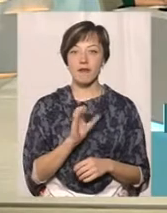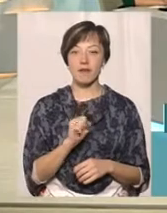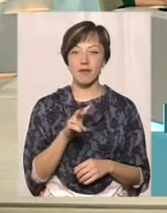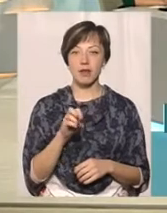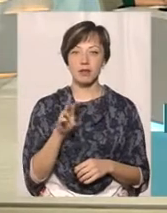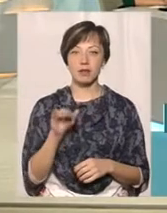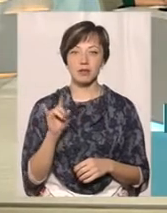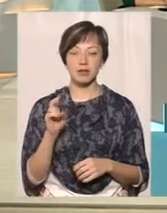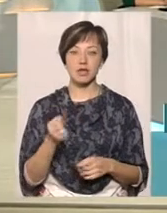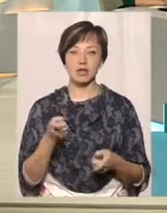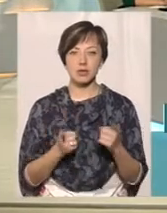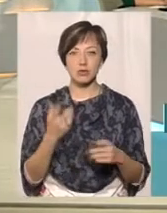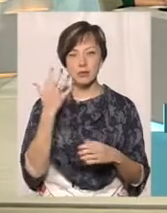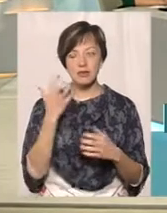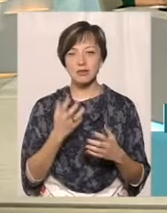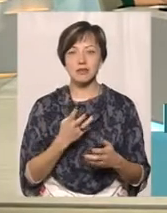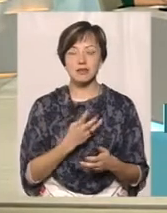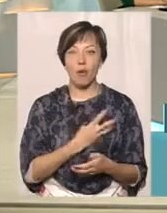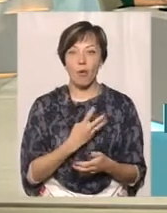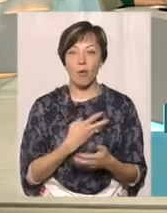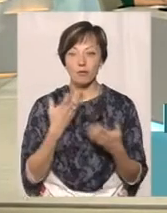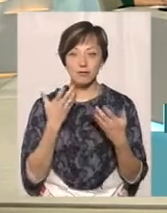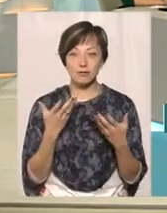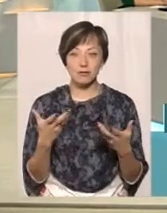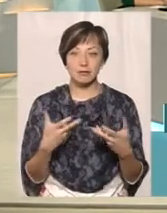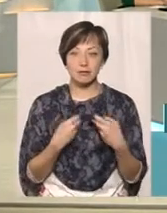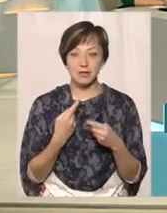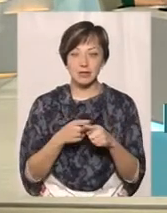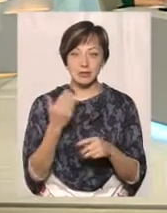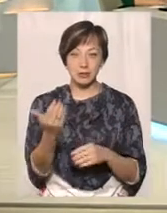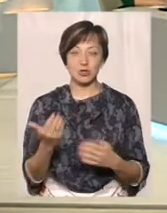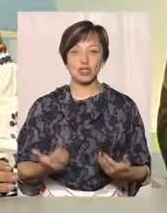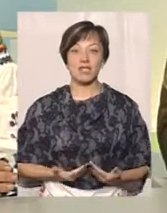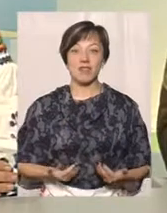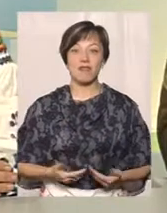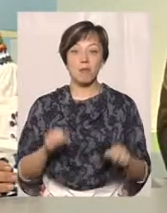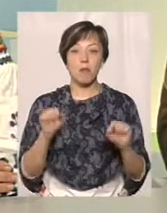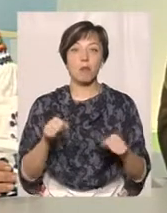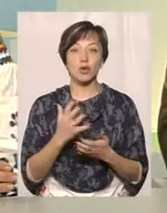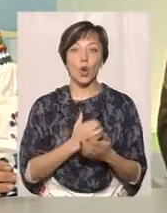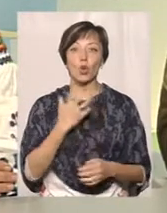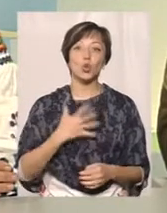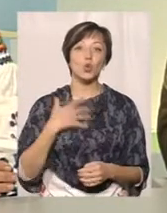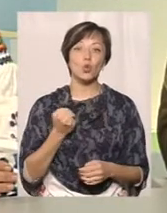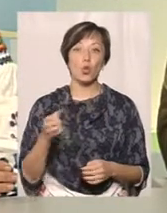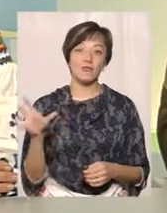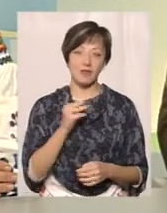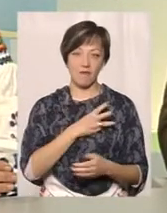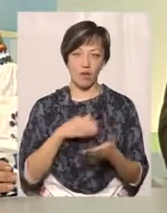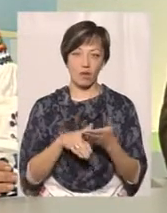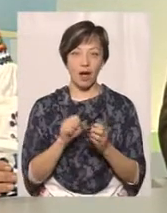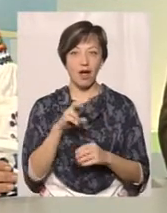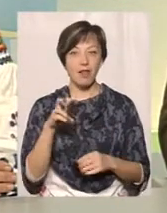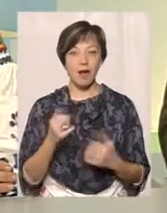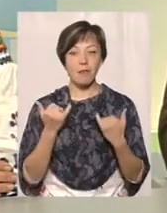Валентиною, це я дійсно захоплююся взагалі цим життєвим потенціалом і духом всіх волонтерів. Але